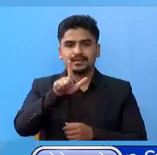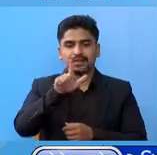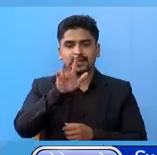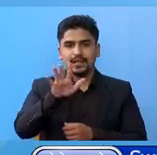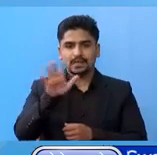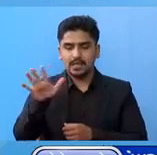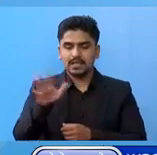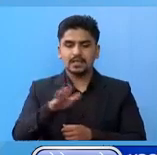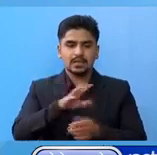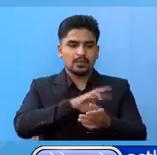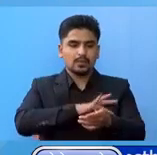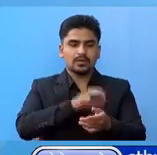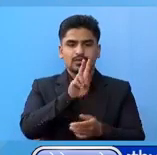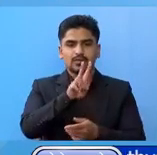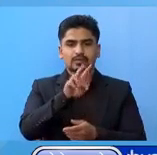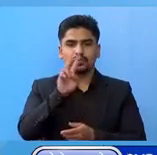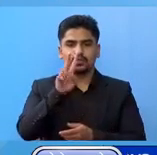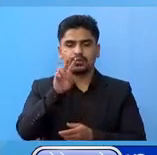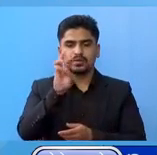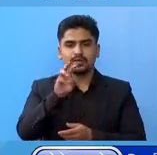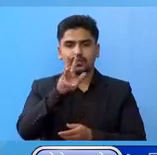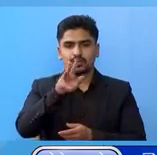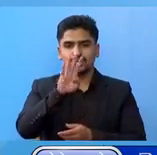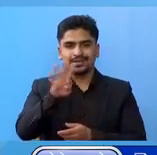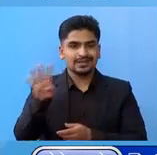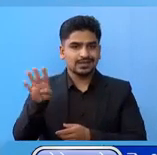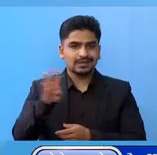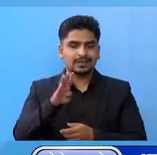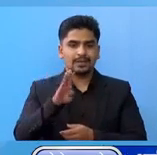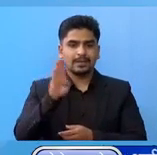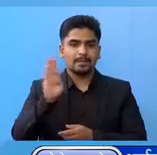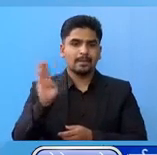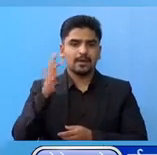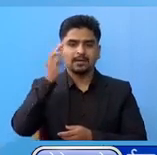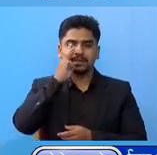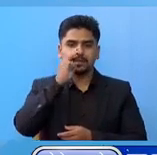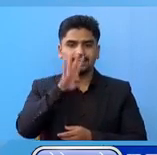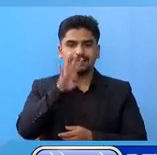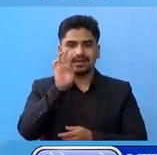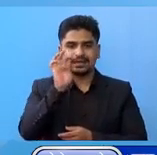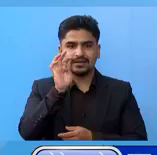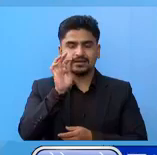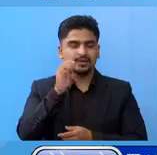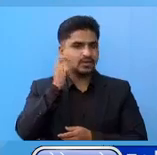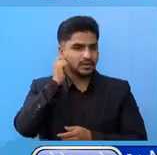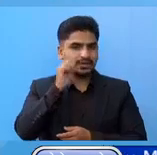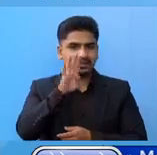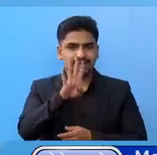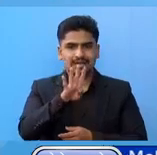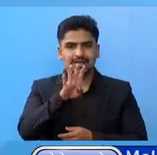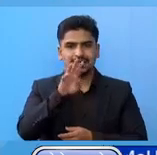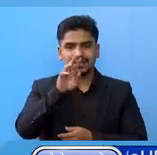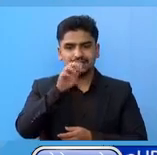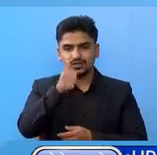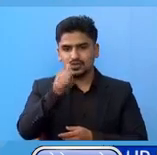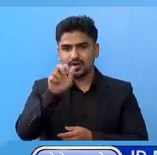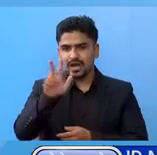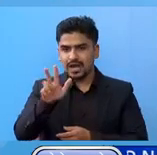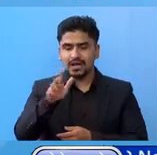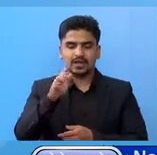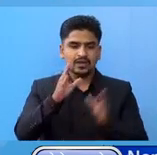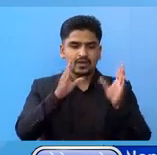पच्वन्न, दुई मां दुई हजार नव से चवालिस, बागमती मां चार अजार से अट्चठी,